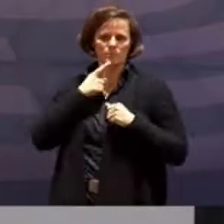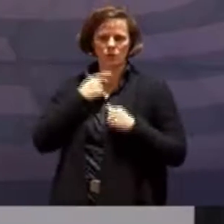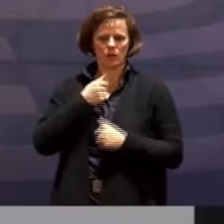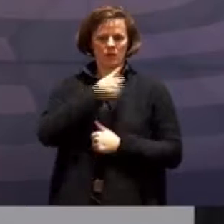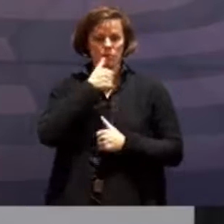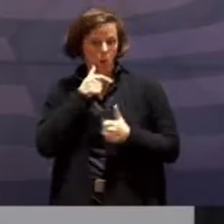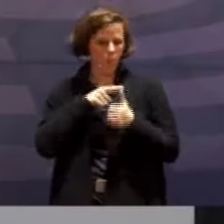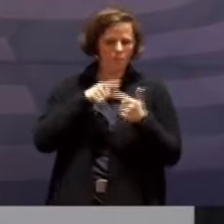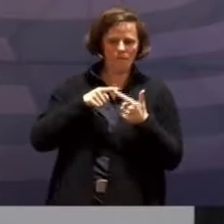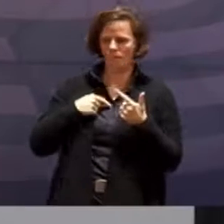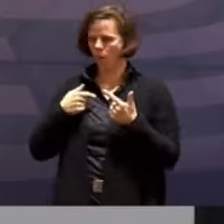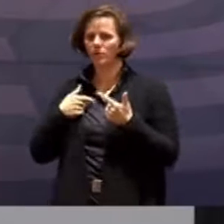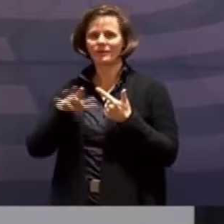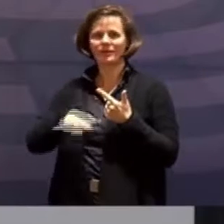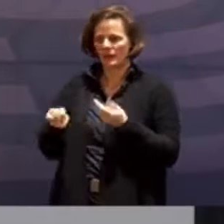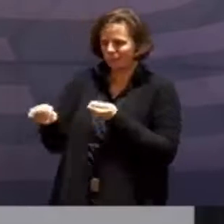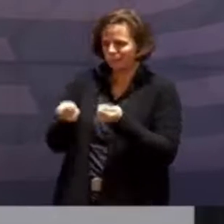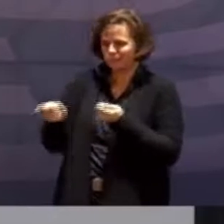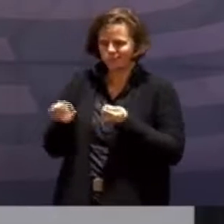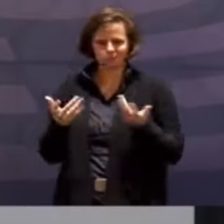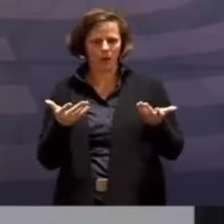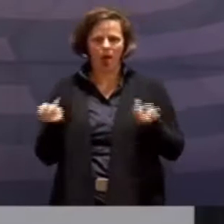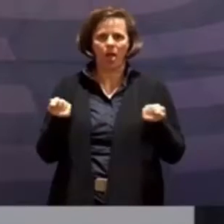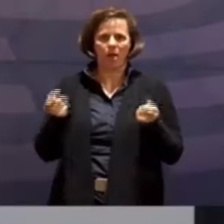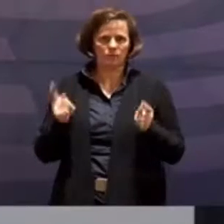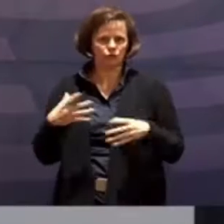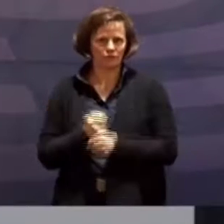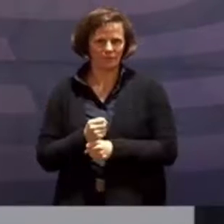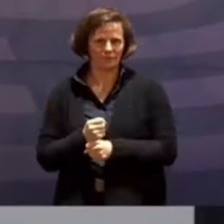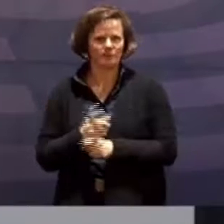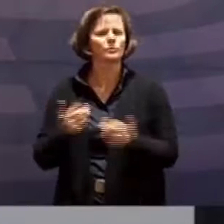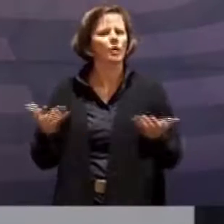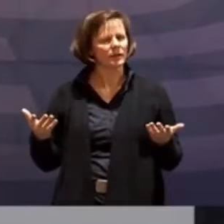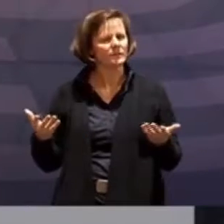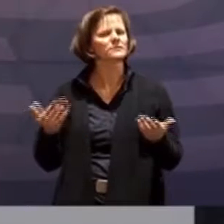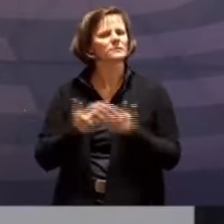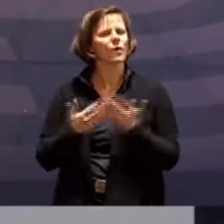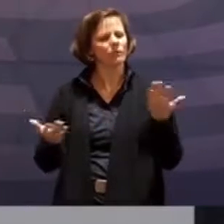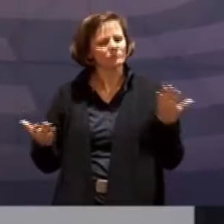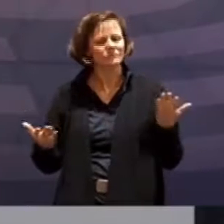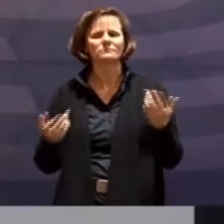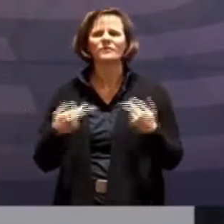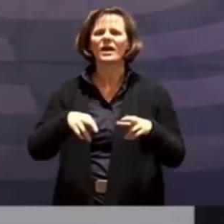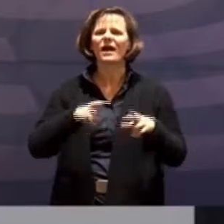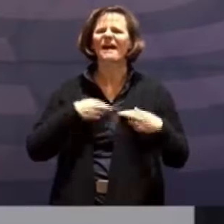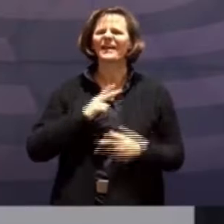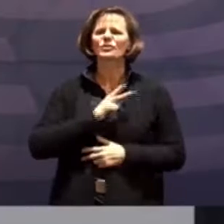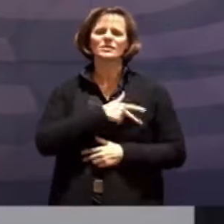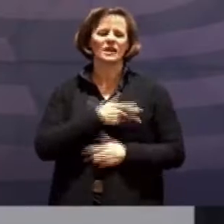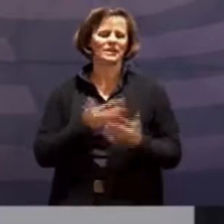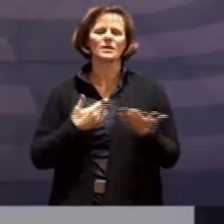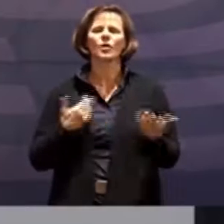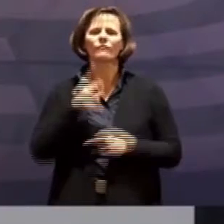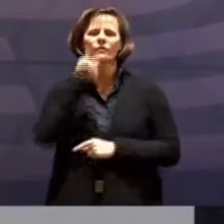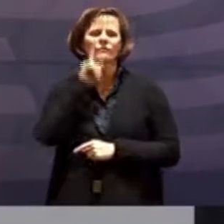Die Krise hat auch zu einer Retraditionalisierung von Geschlechterrollen geführt. Ich nehme mir als Mann heute am Internationalen Frauentag